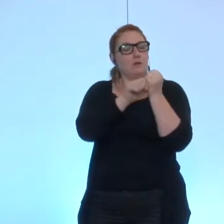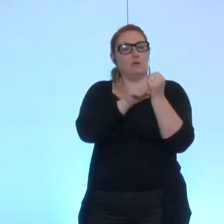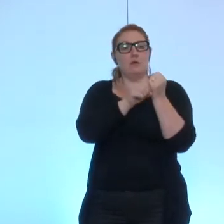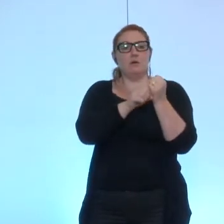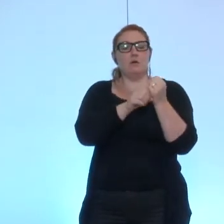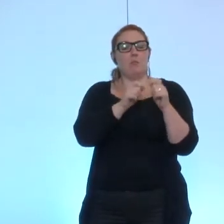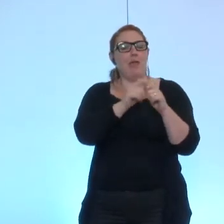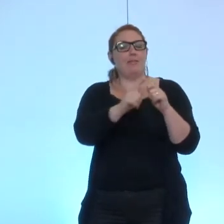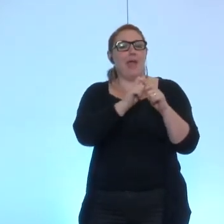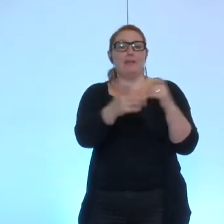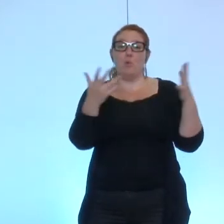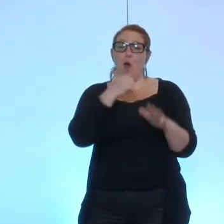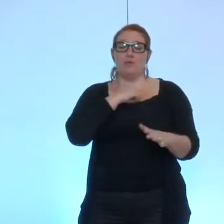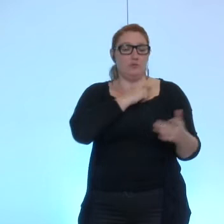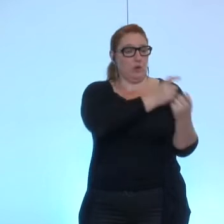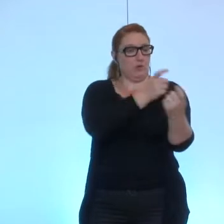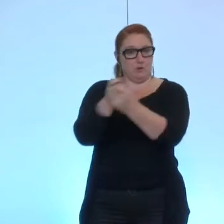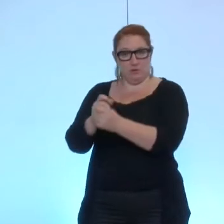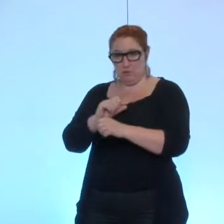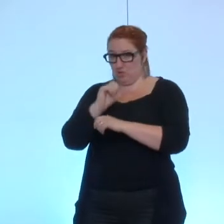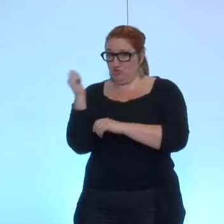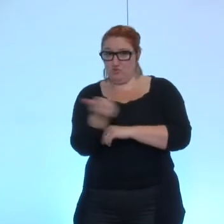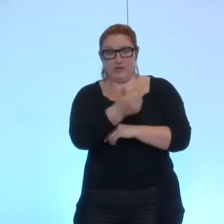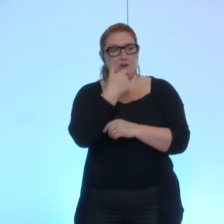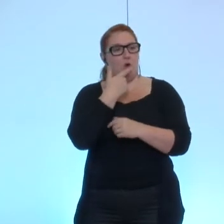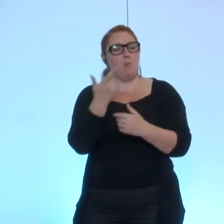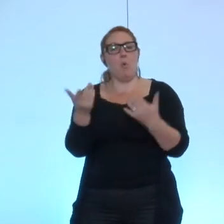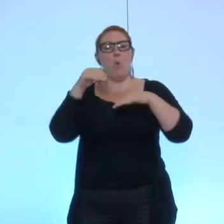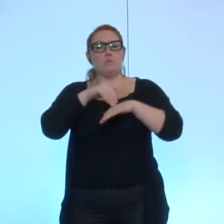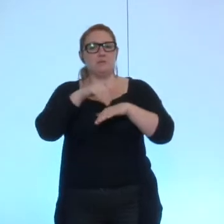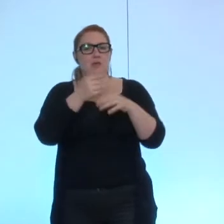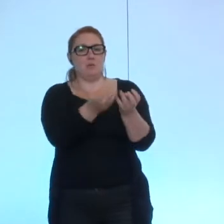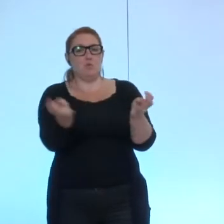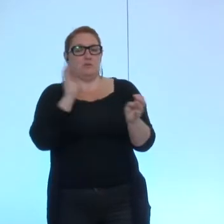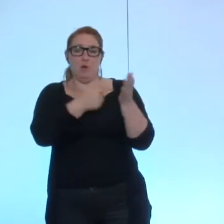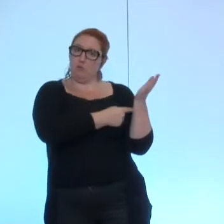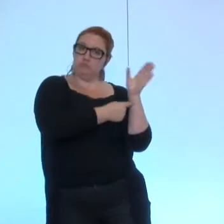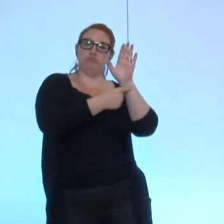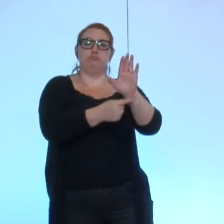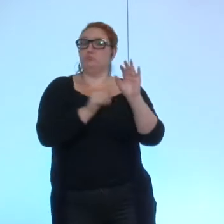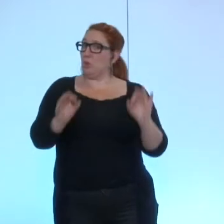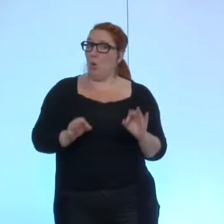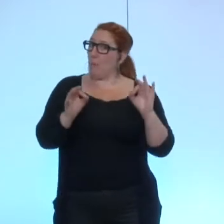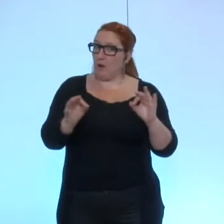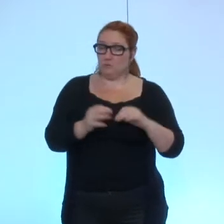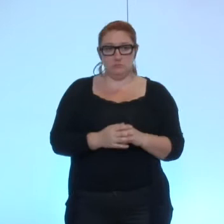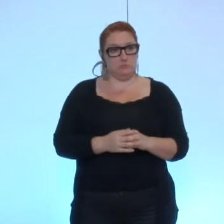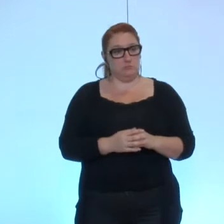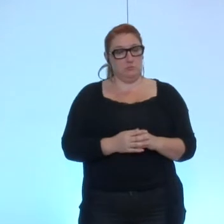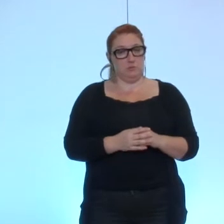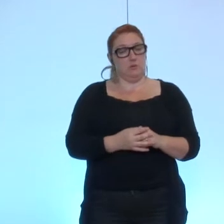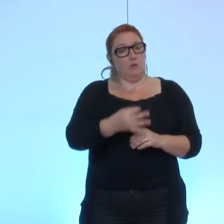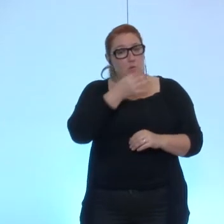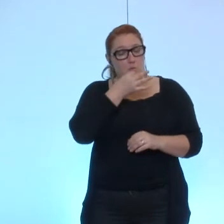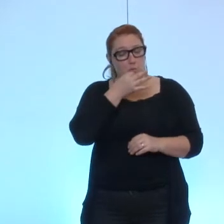versées soit bien mentionné en conseil municipal et je pense que c'est bien normal et nous ça sera l'occasion de montrer